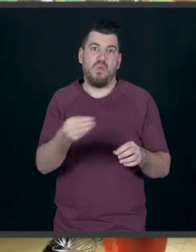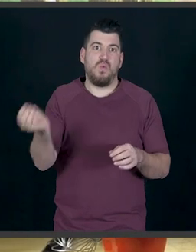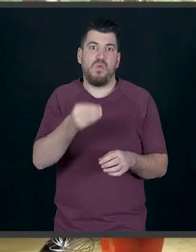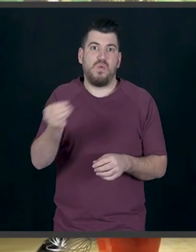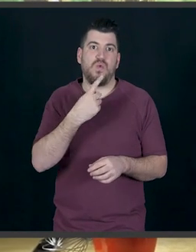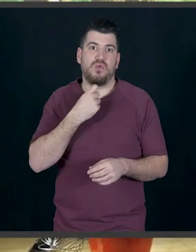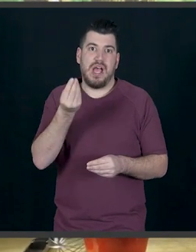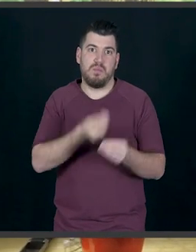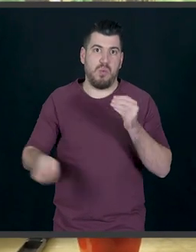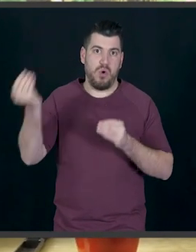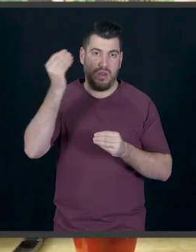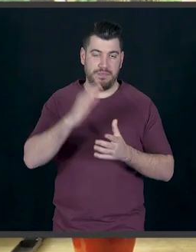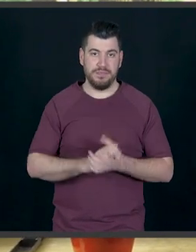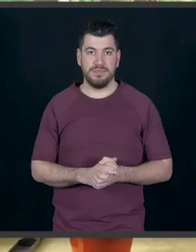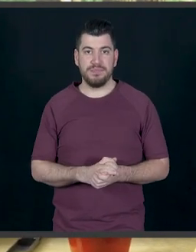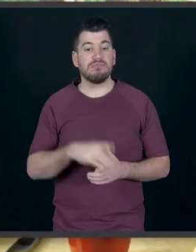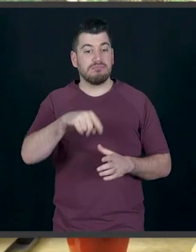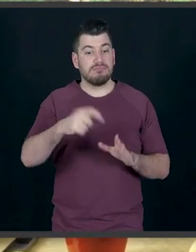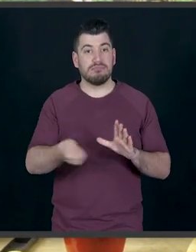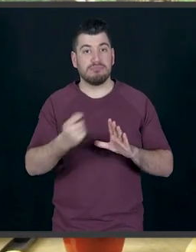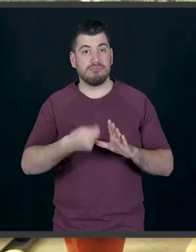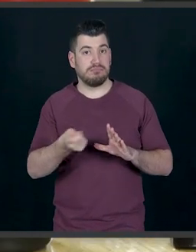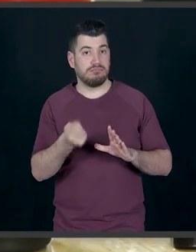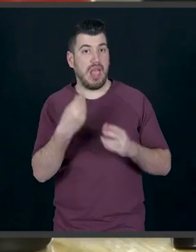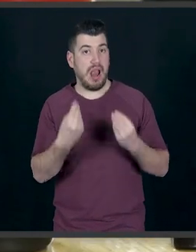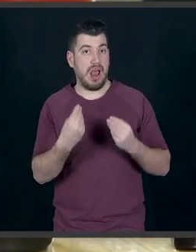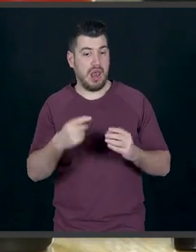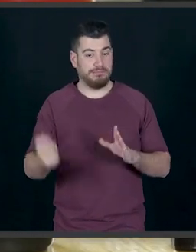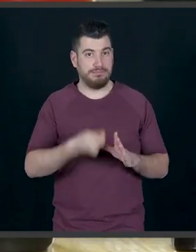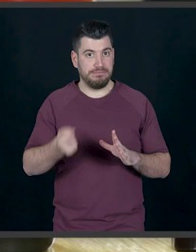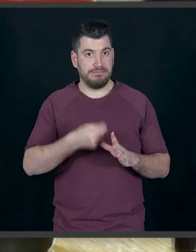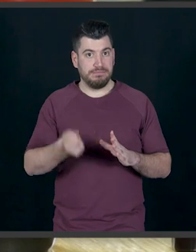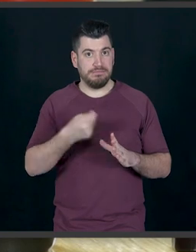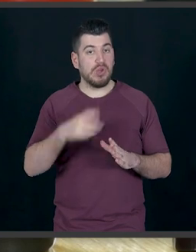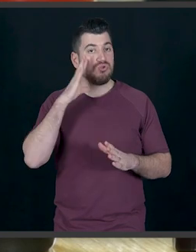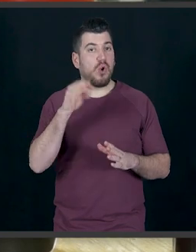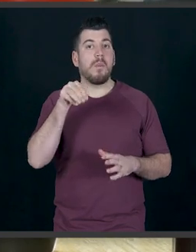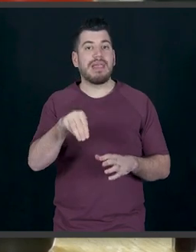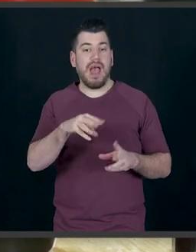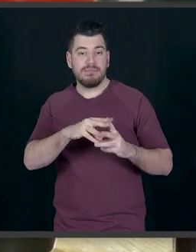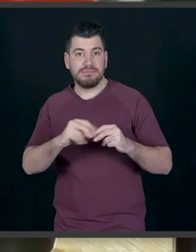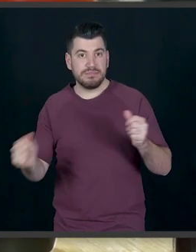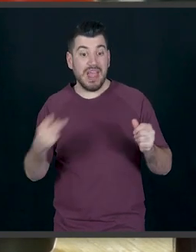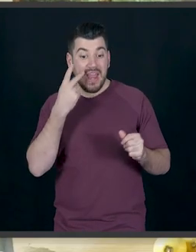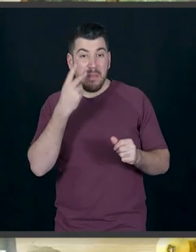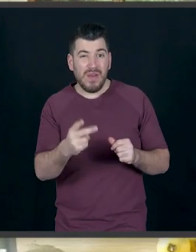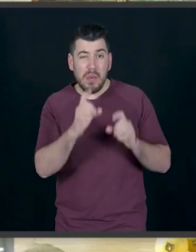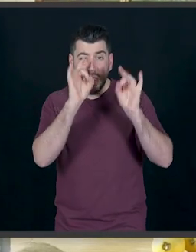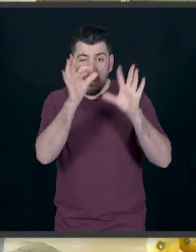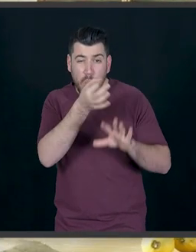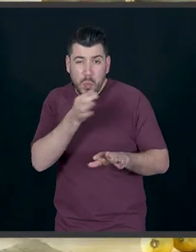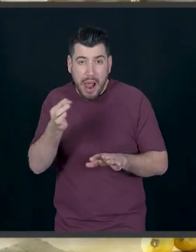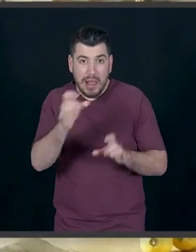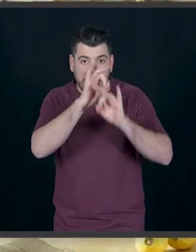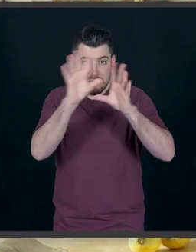προσθέσουμε όταν γίνουν τα ντόνατς. Και ανακατεύουμε ένα σύρμα. Ανακατεύουμε καλά μέχρι που να διαλυθεί η μαγιά, δεν πρέπει να βλέπουμε καθόλου μικρά